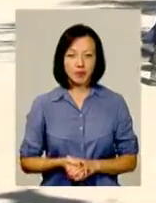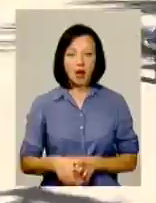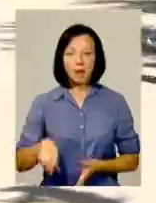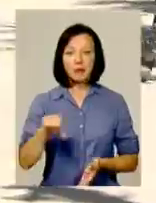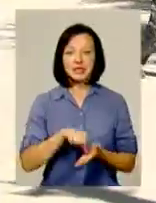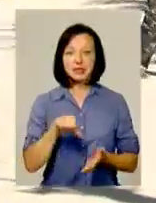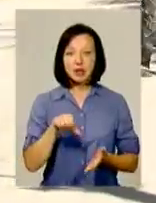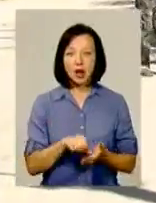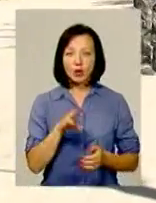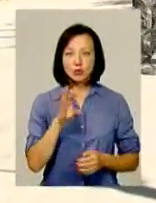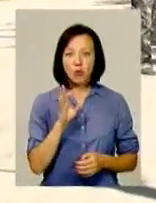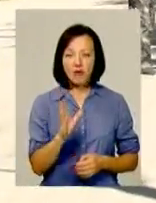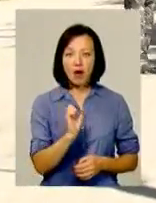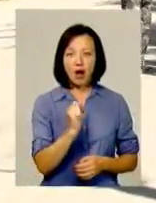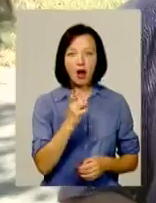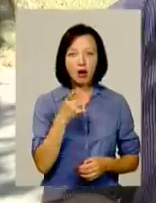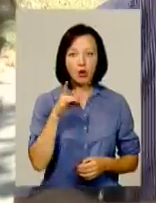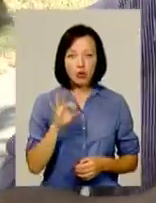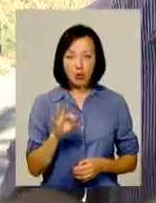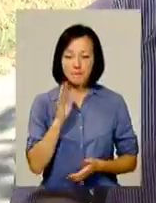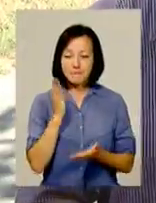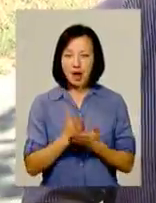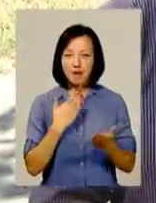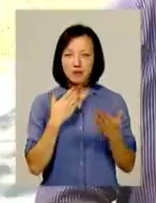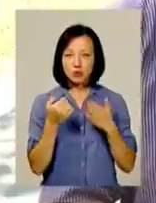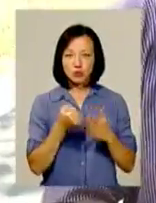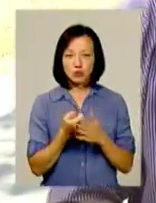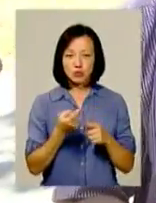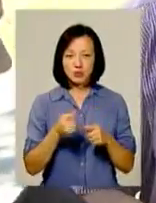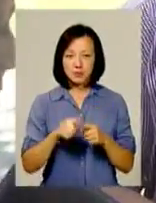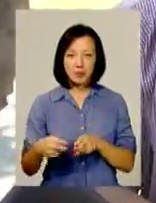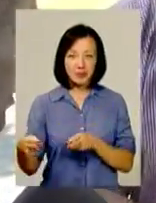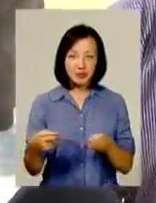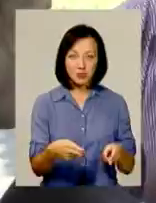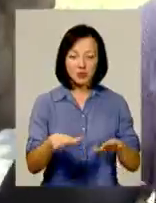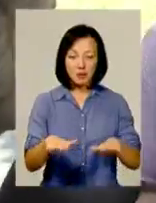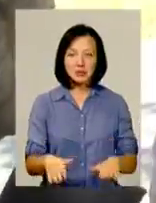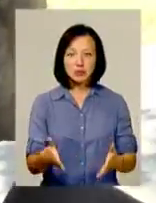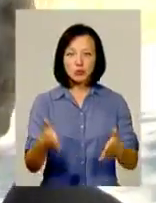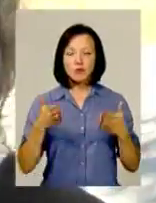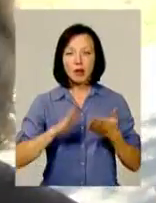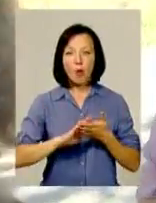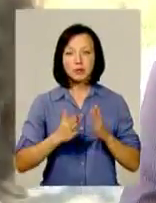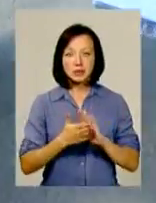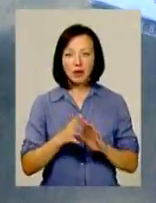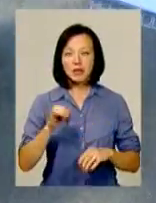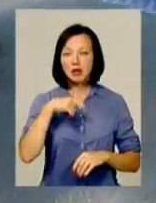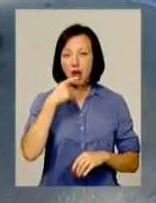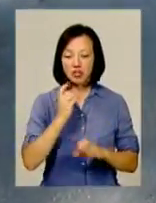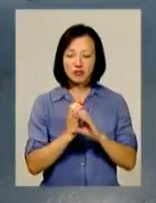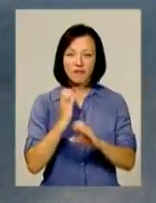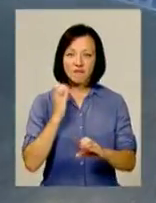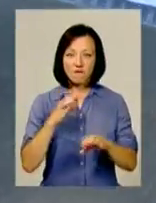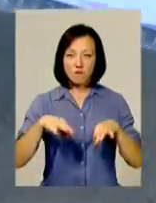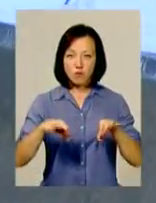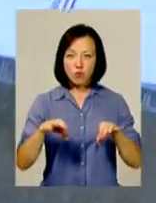Представник ТОВ НСЛ Коагро, який, служячи з усього, і має відношення до Кернел, прибув на місце для з'ясування обставин інциденту. І каже, фури їхньої